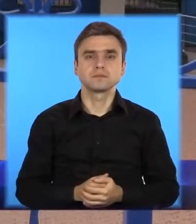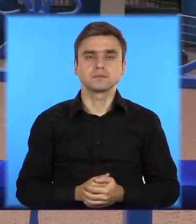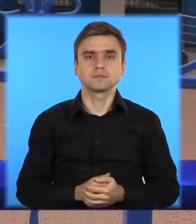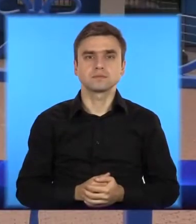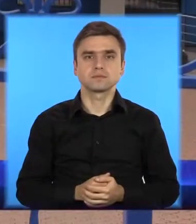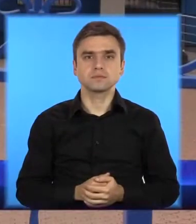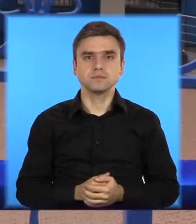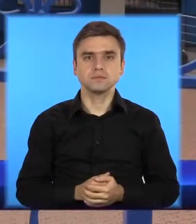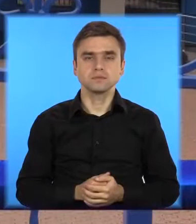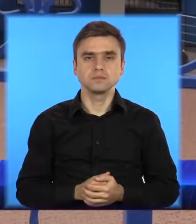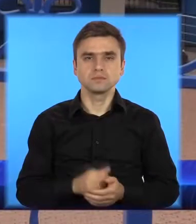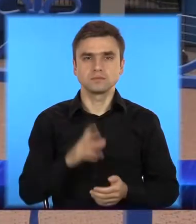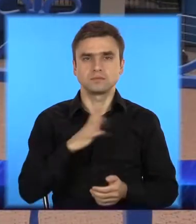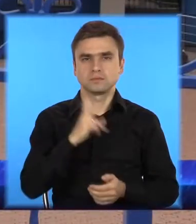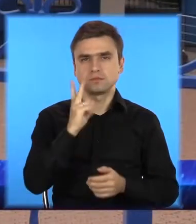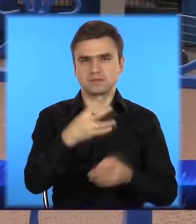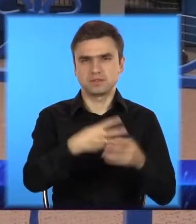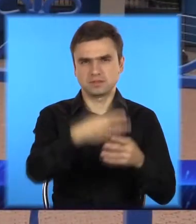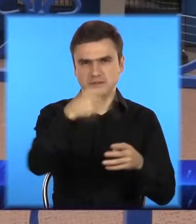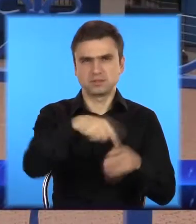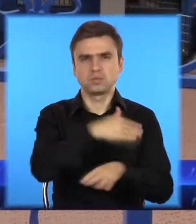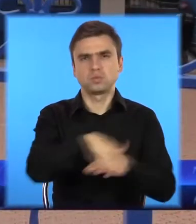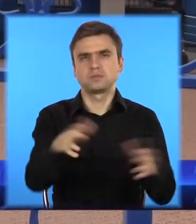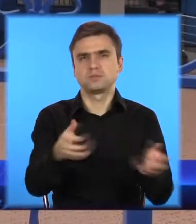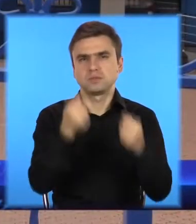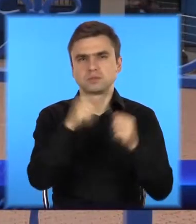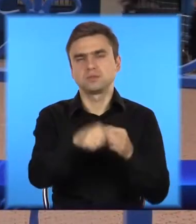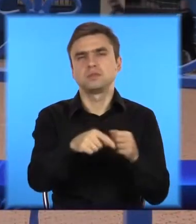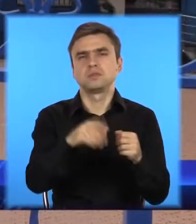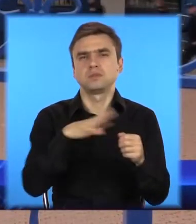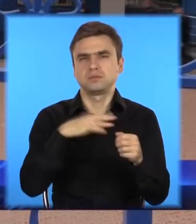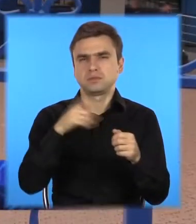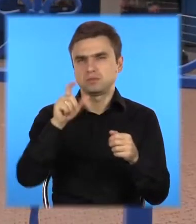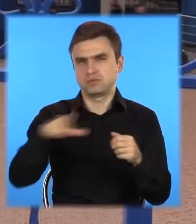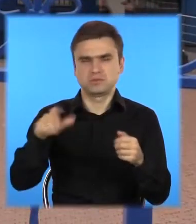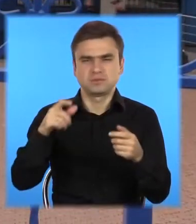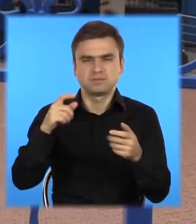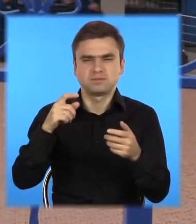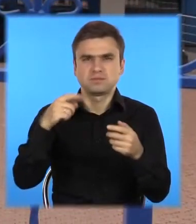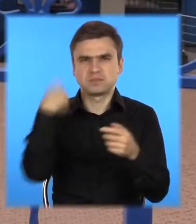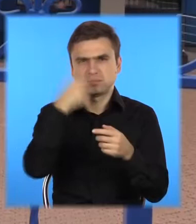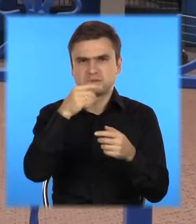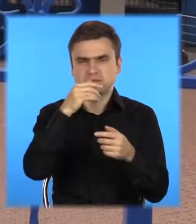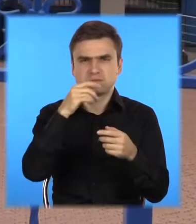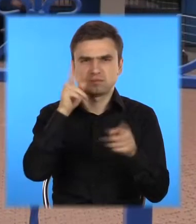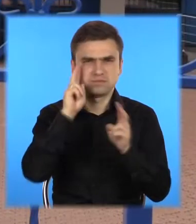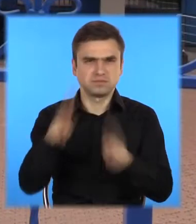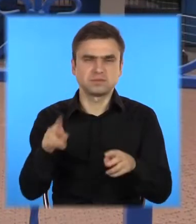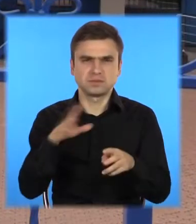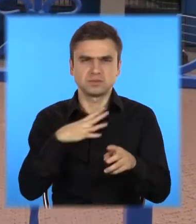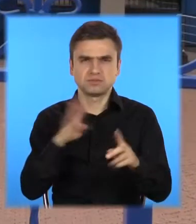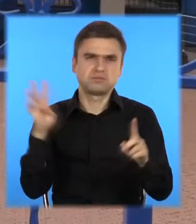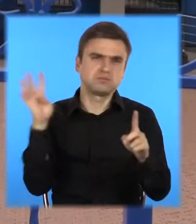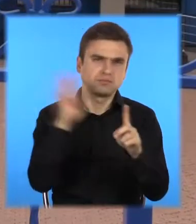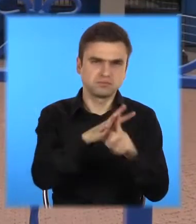однієї з квартир на території Сексаганського району вірвалися невідомі особи та викрали з приміщення квартири кошти, після